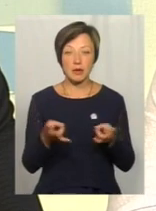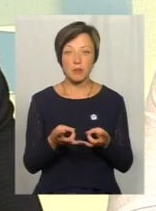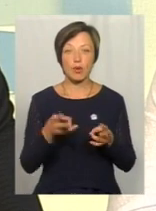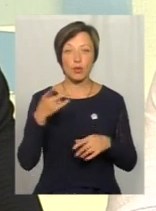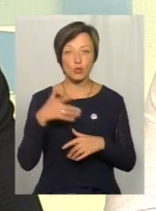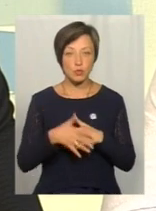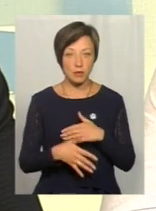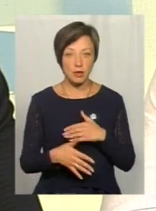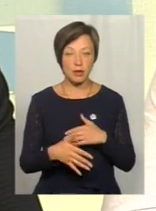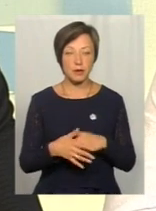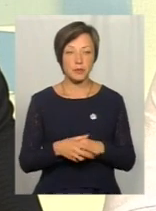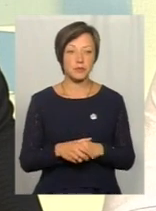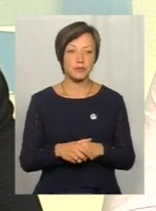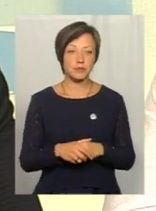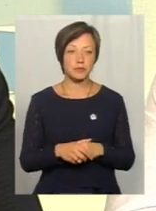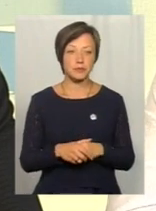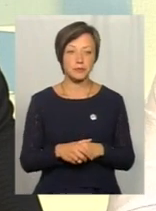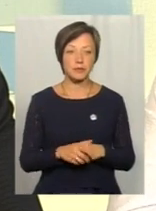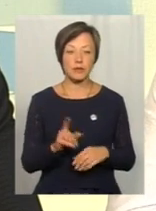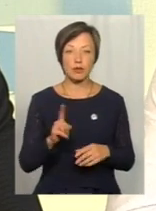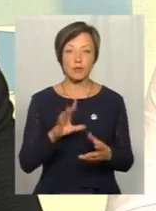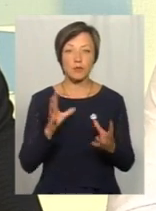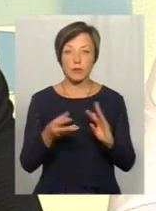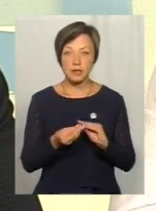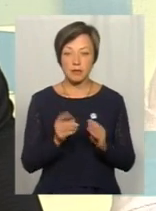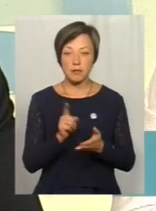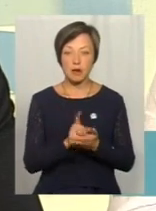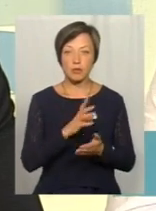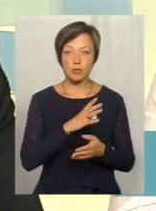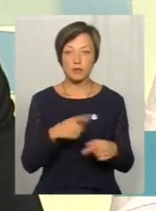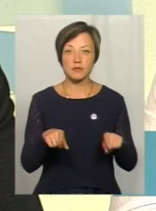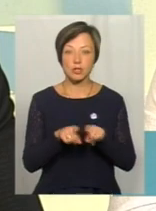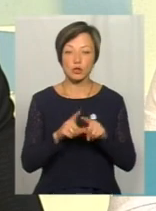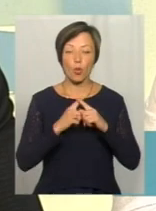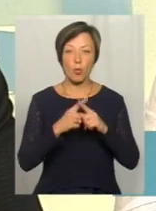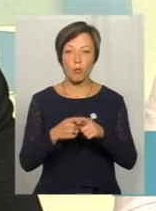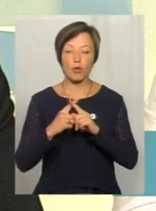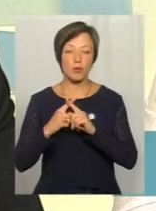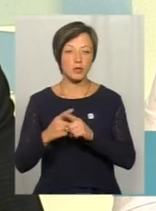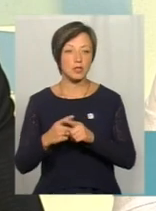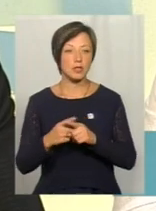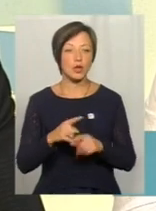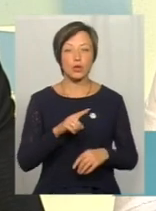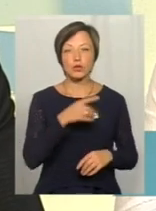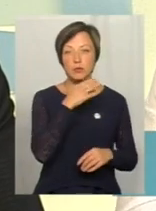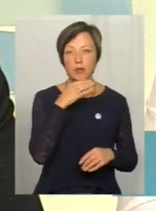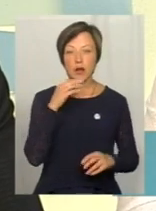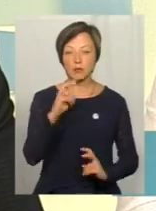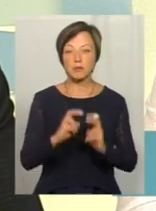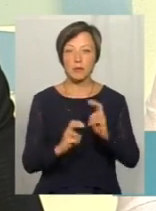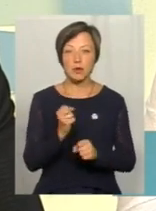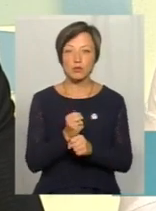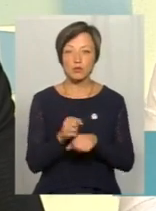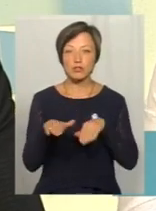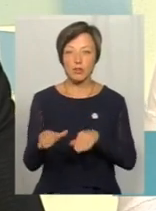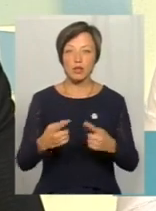розуміння того, що, в принципі, якийсь має бути все ж таки компроміс, дуже багато підприємств, які працюють в